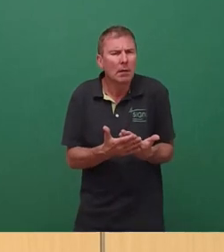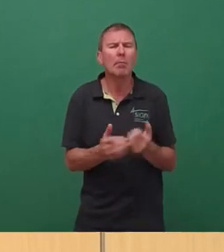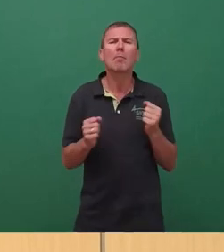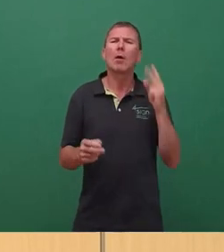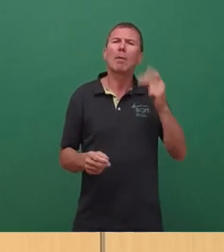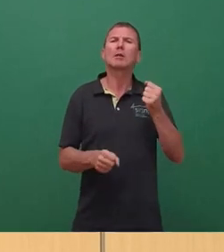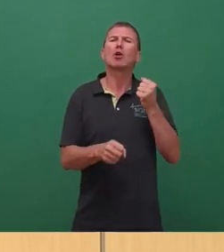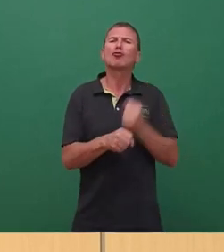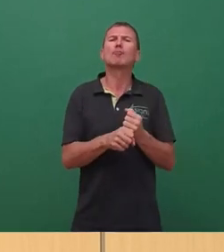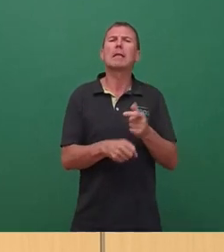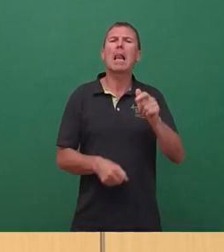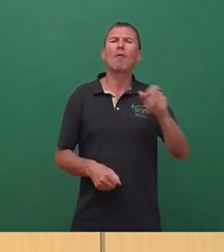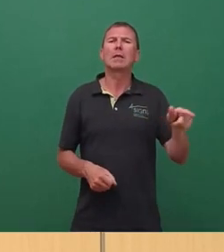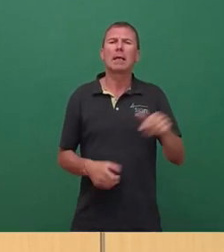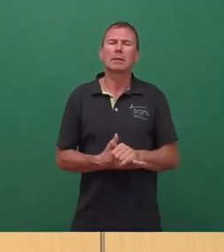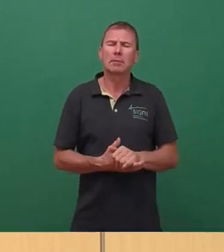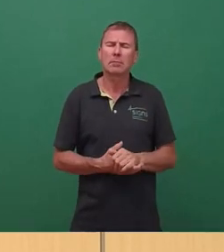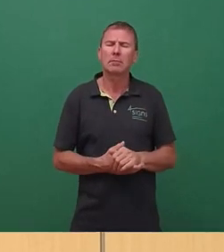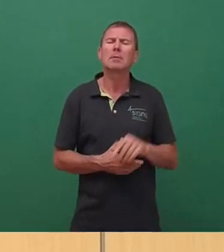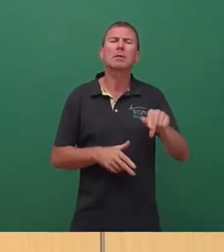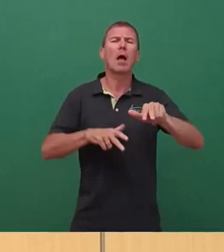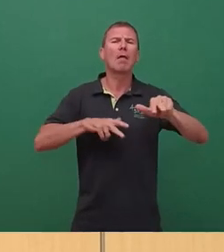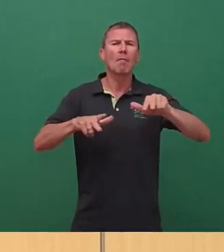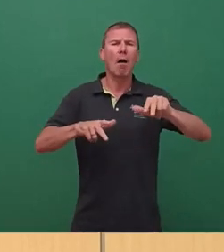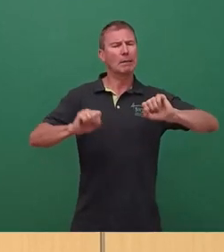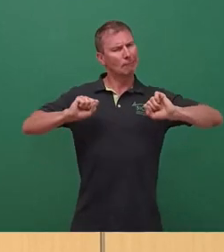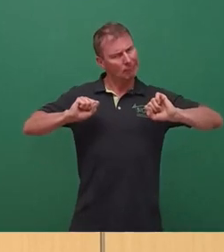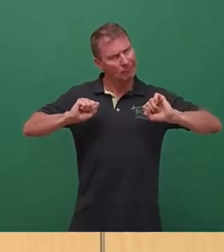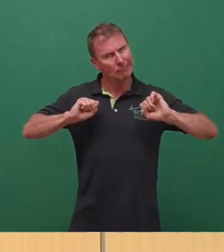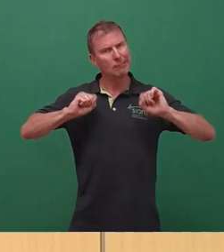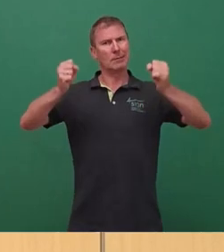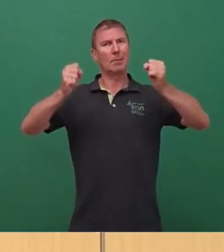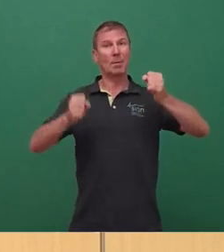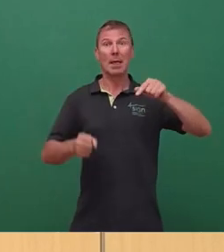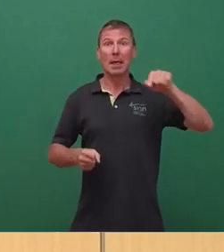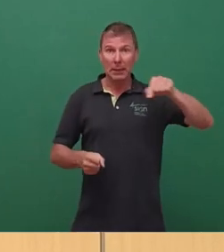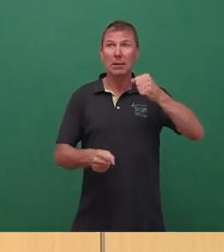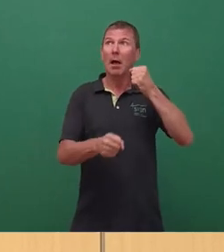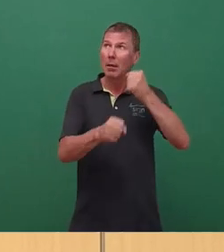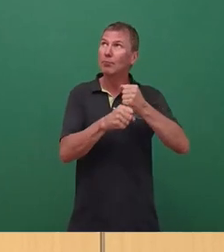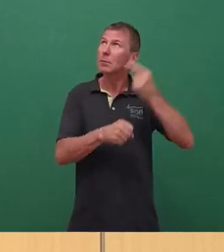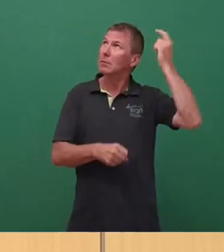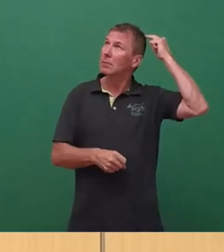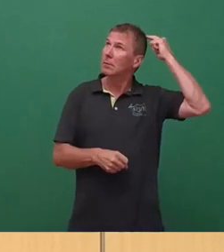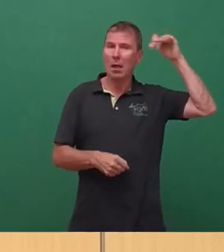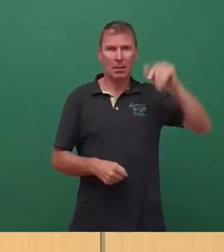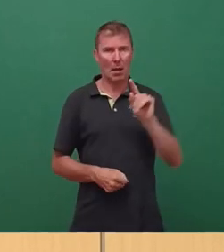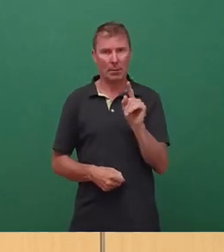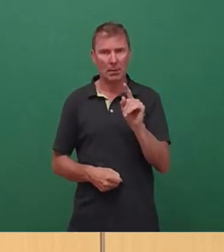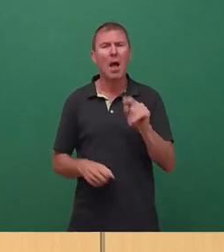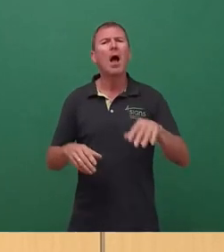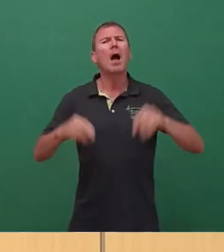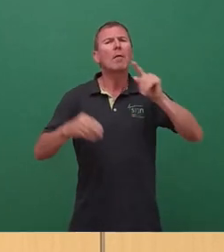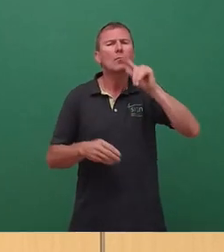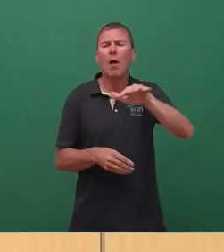-Lammonteen dieses Verfahren in Gang gesetzt. Das müssen wir uns zunächst nochmal klar machen und es ging am Anfang auch nur um den Bereich